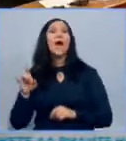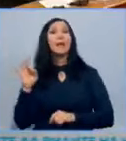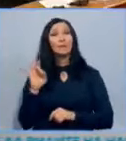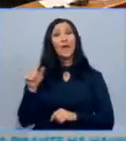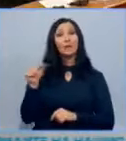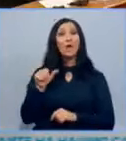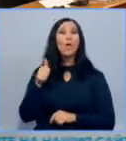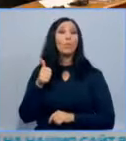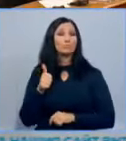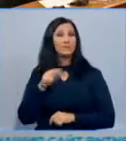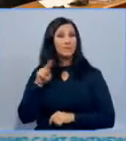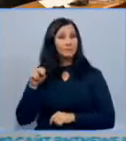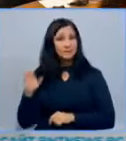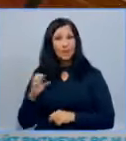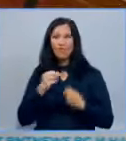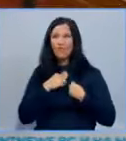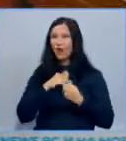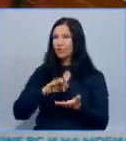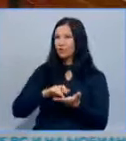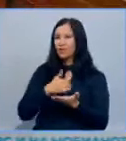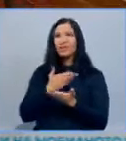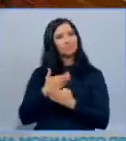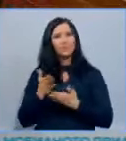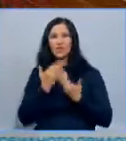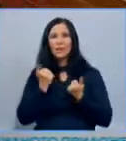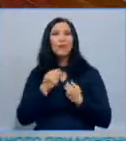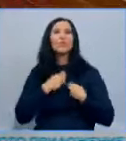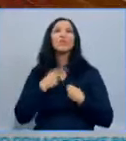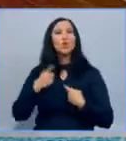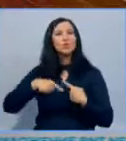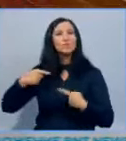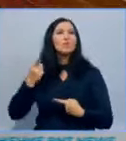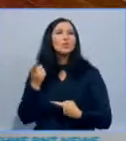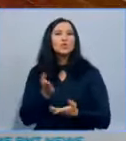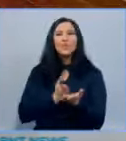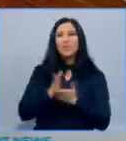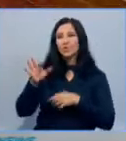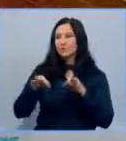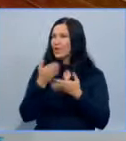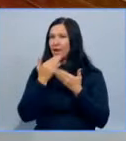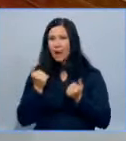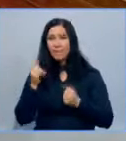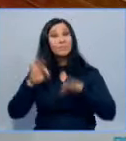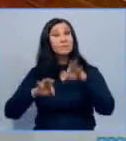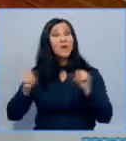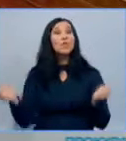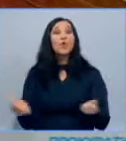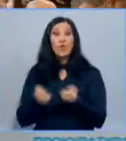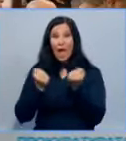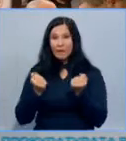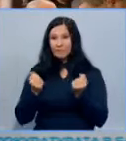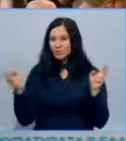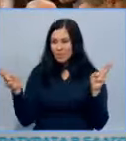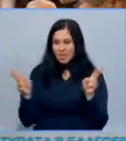ДПС. Доверието в машините вече го няма. Доверието в този процес, по този начин на гласуването го няма. Избирателната активност